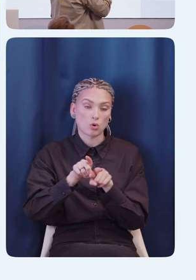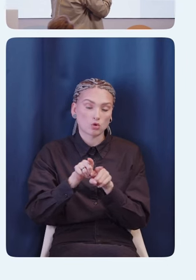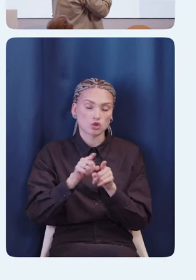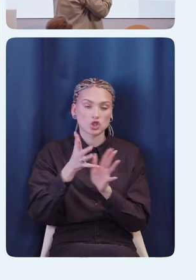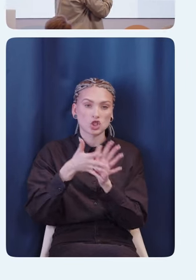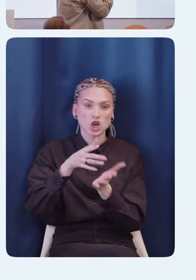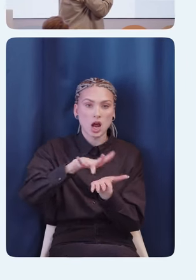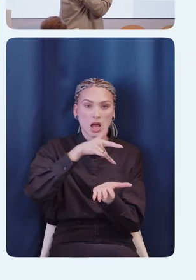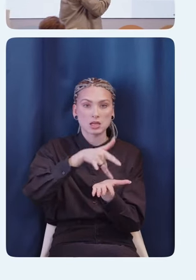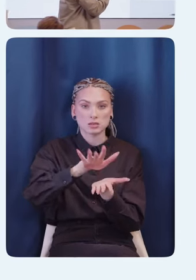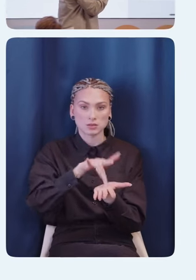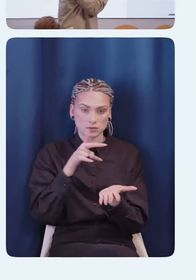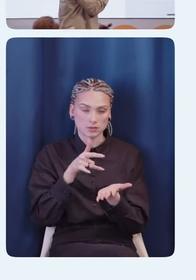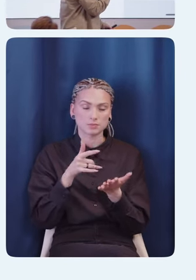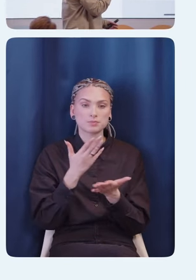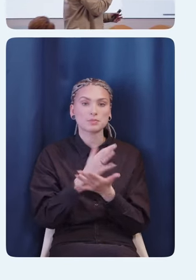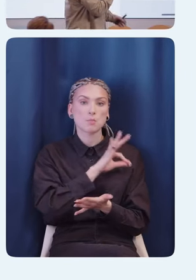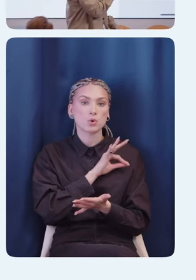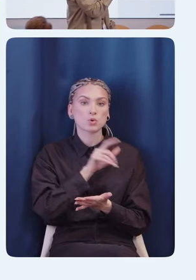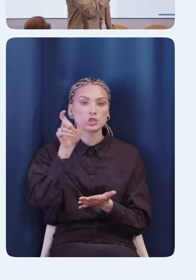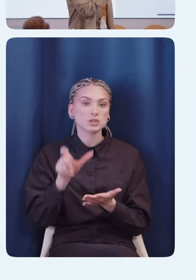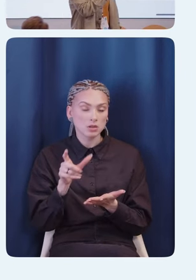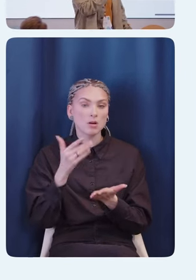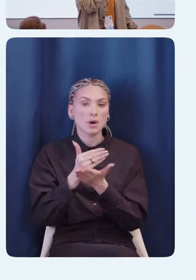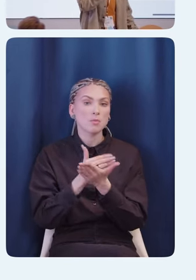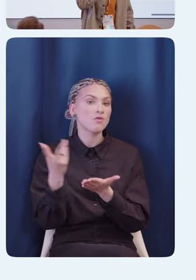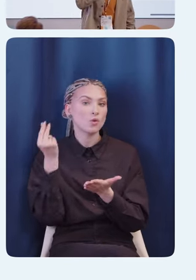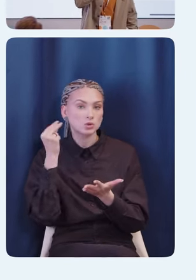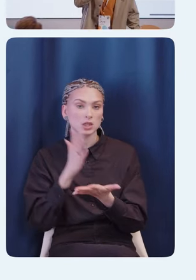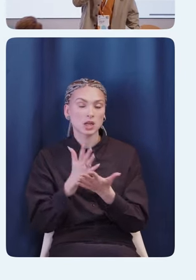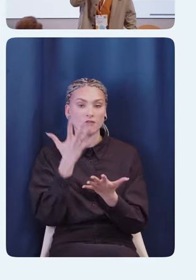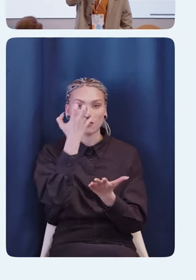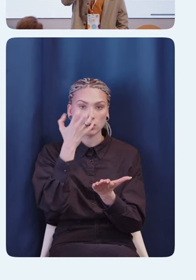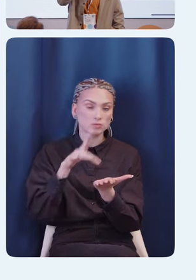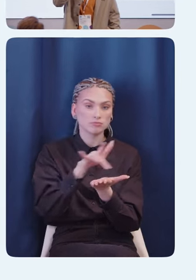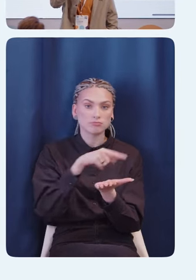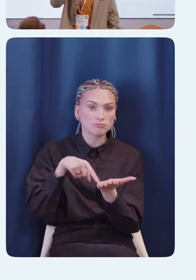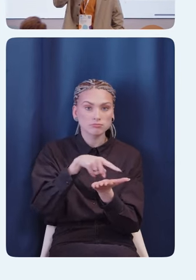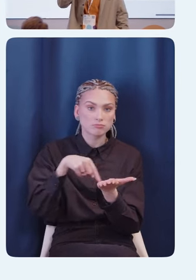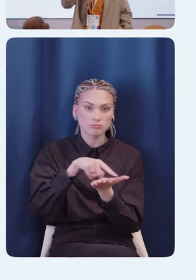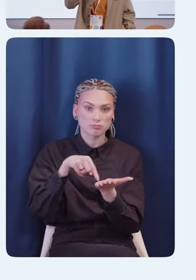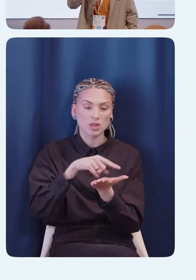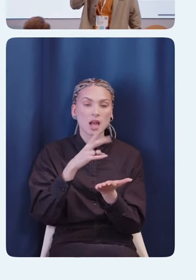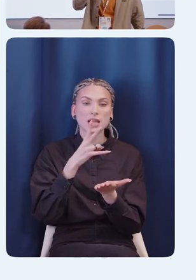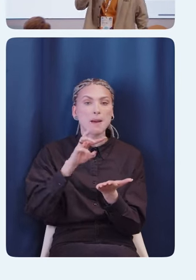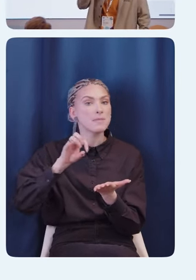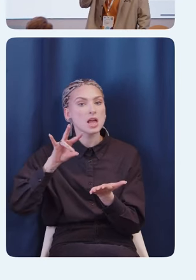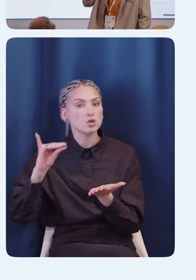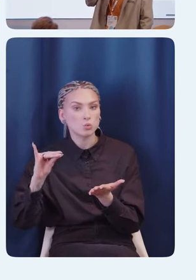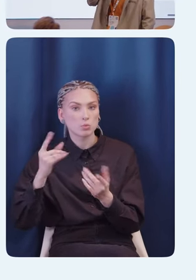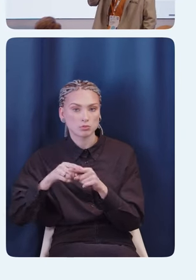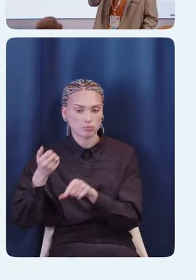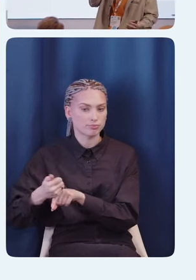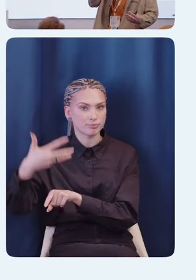пользователь теперь с включенным voiceover-ом взаимодействует с фотографией непосредством контекстного меню, потому что контекстное меню